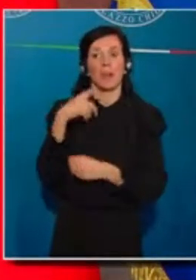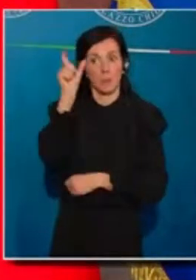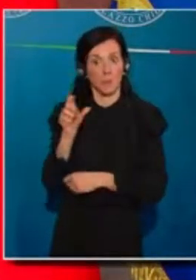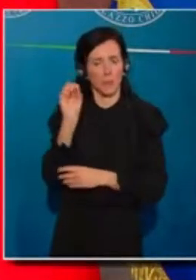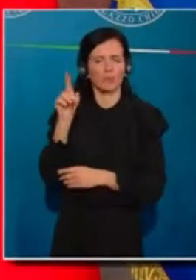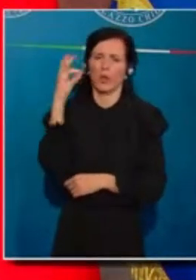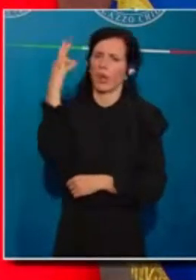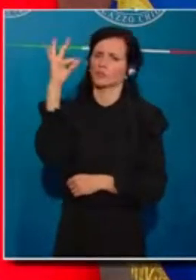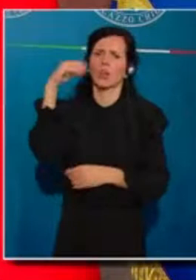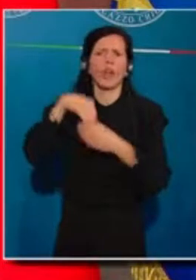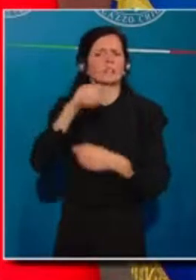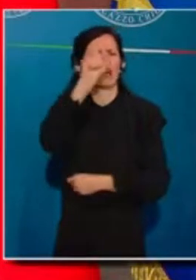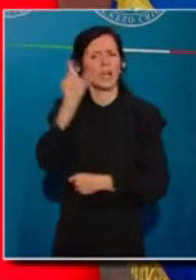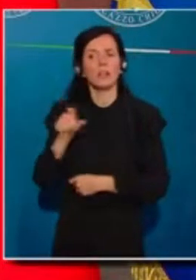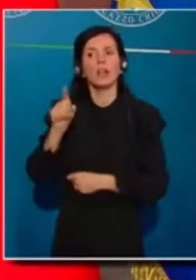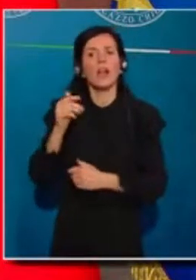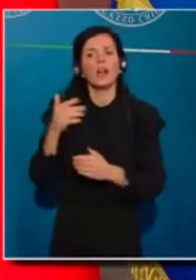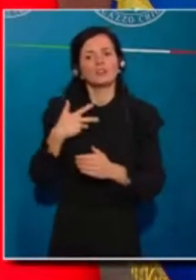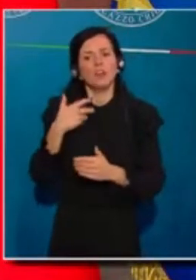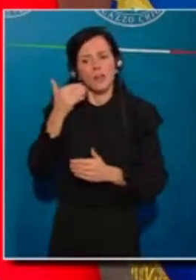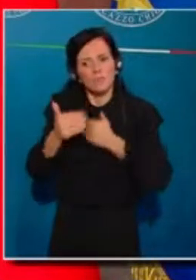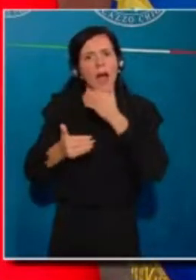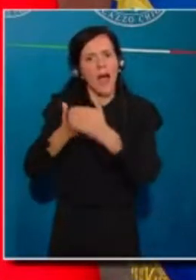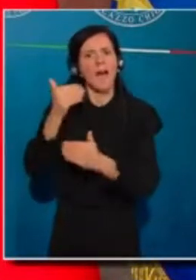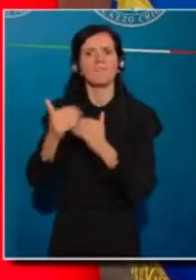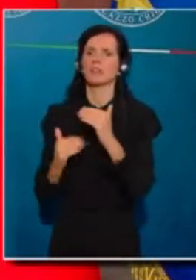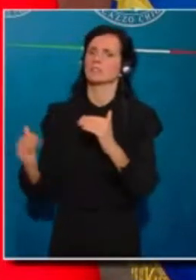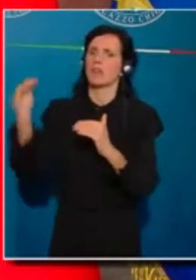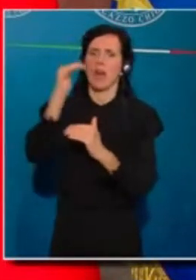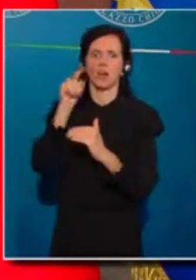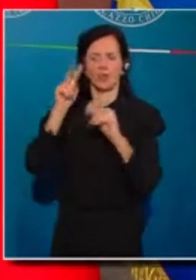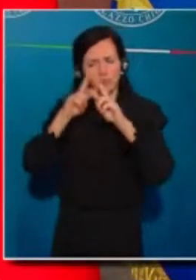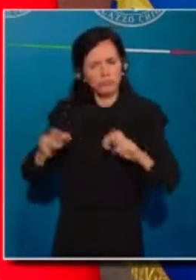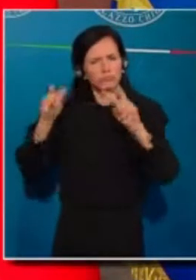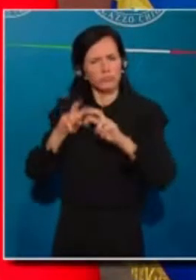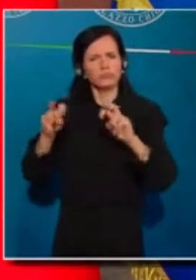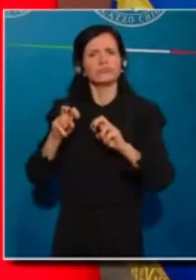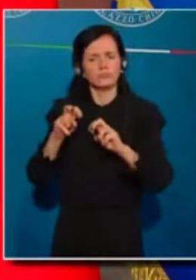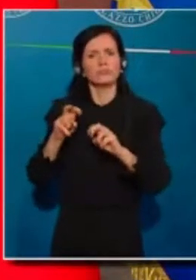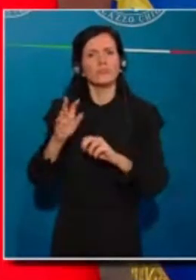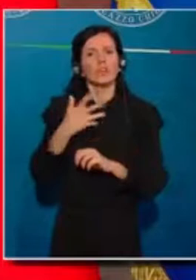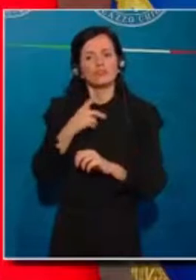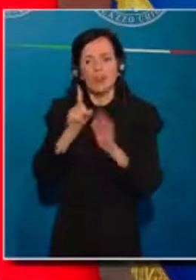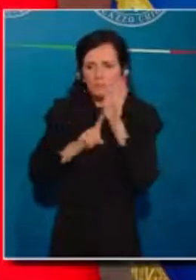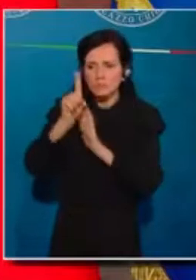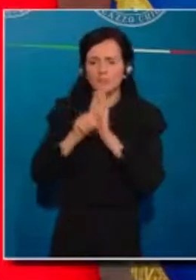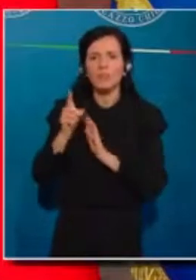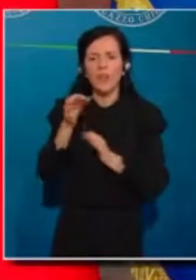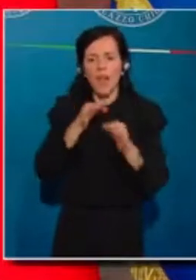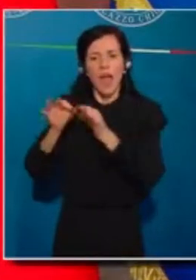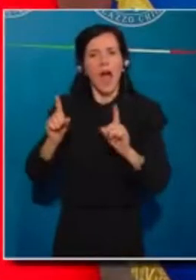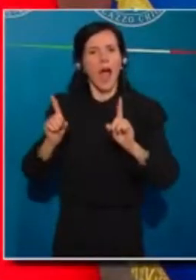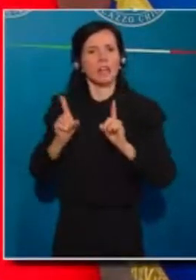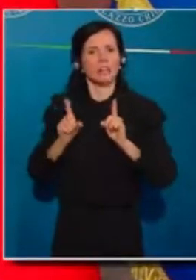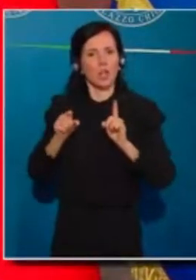sono in fase molto avanzata mi risulta per quanto riguarda queste questi anticorpi monoclonali che agiscono